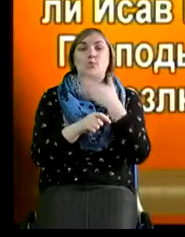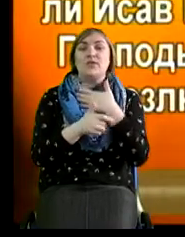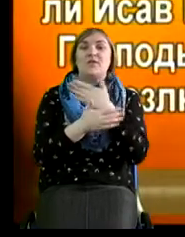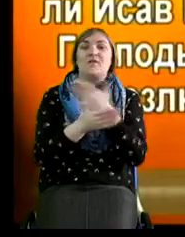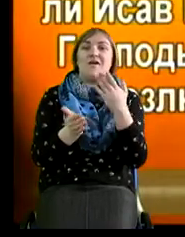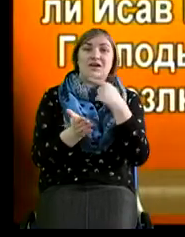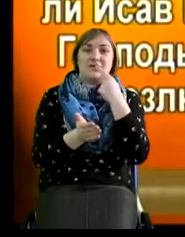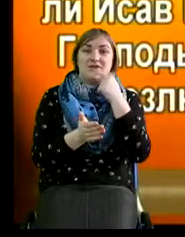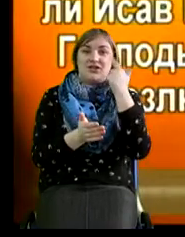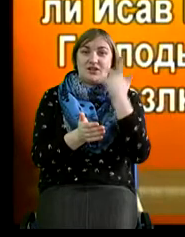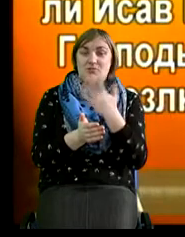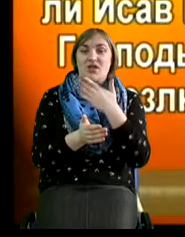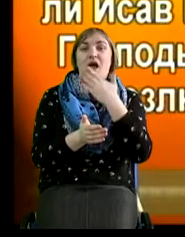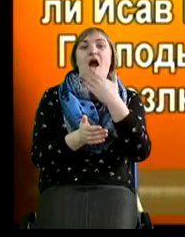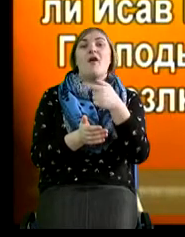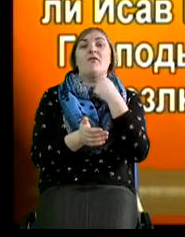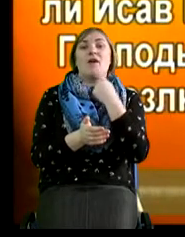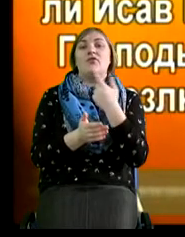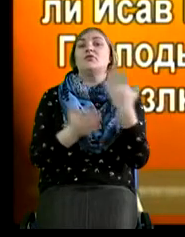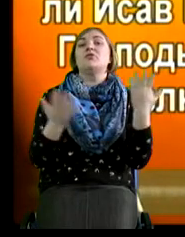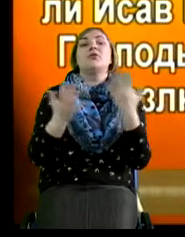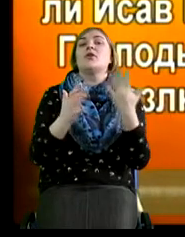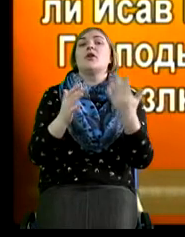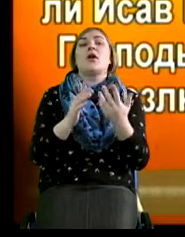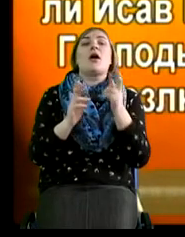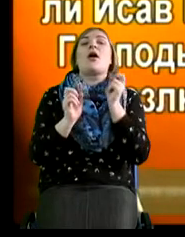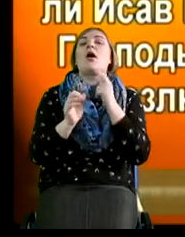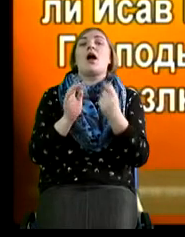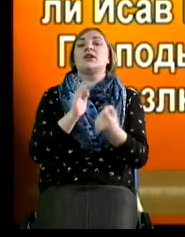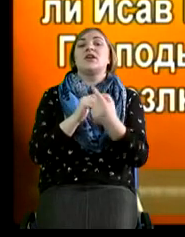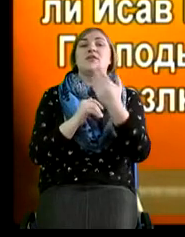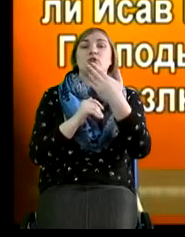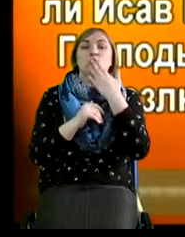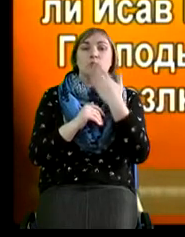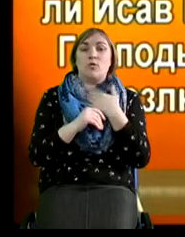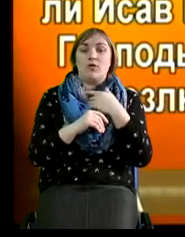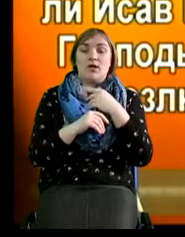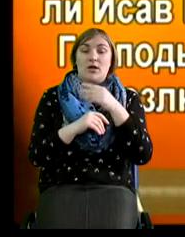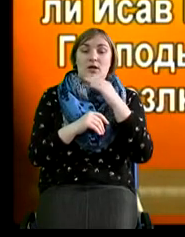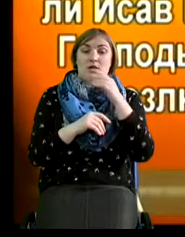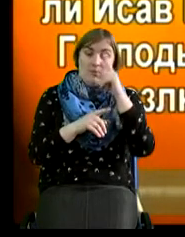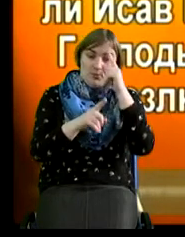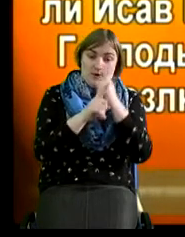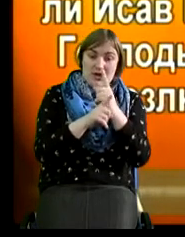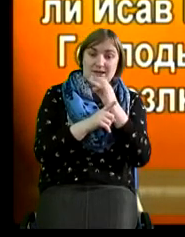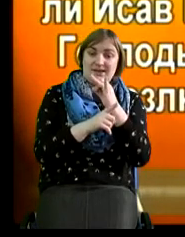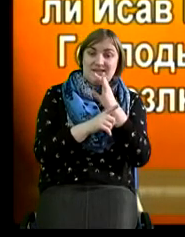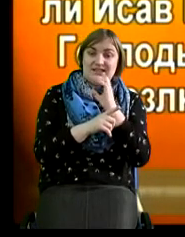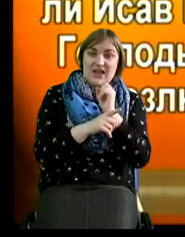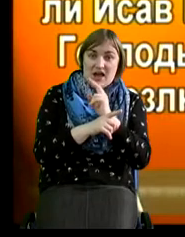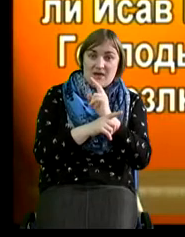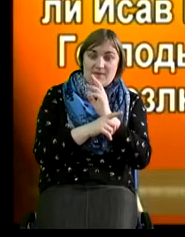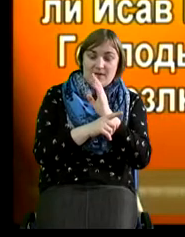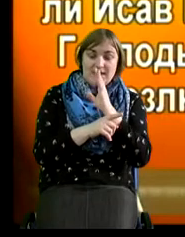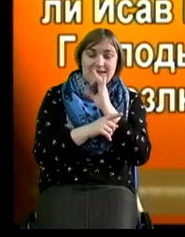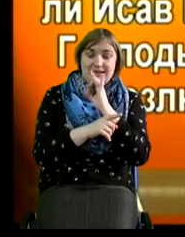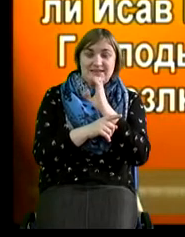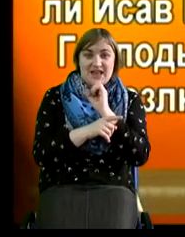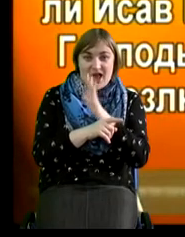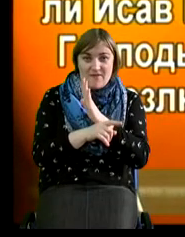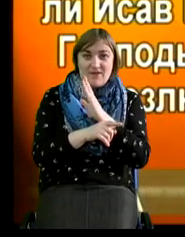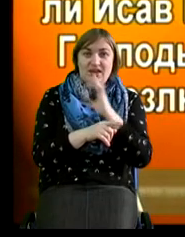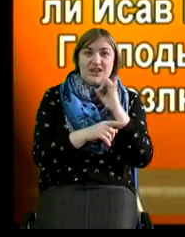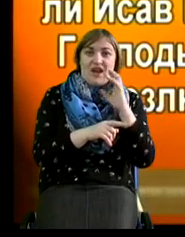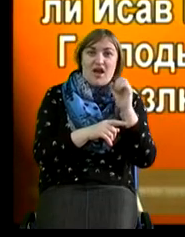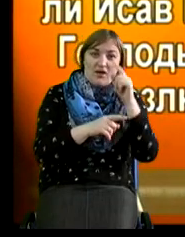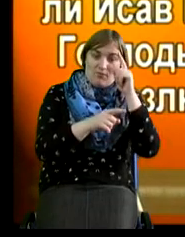Господь, — а вы говорите, в чем явил ты любовь к нам? Не брат ли Исав Иакову? — говорит Господь. И однако же я